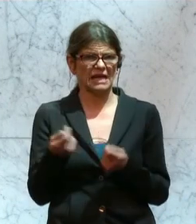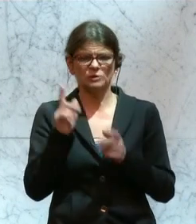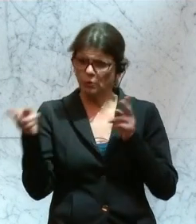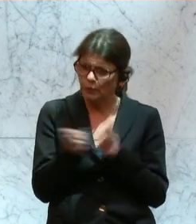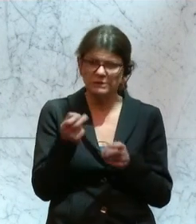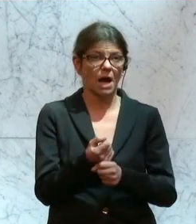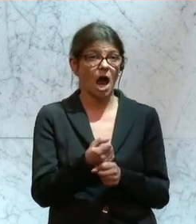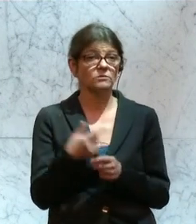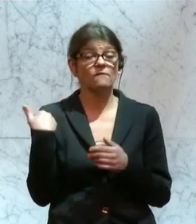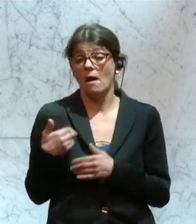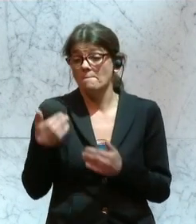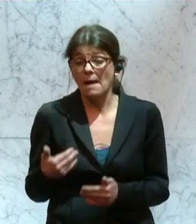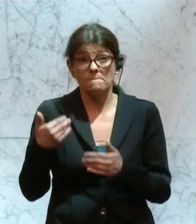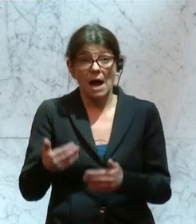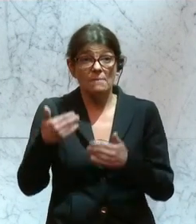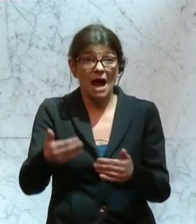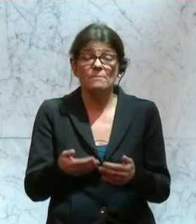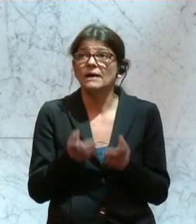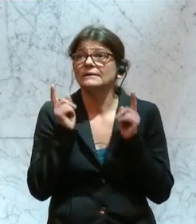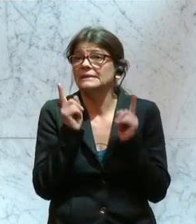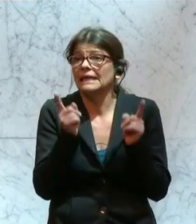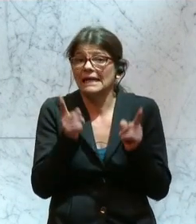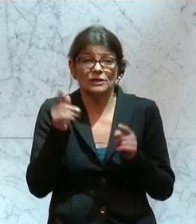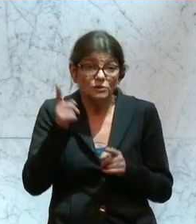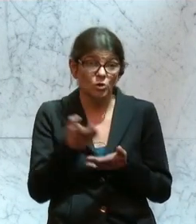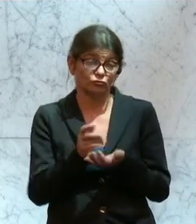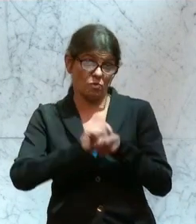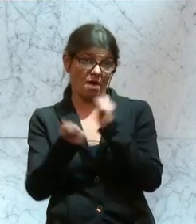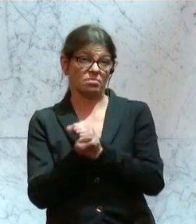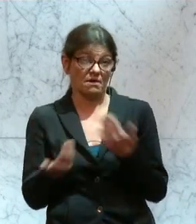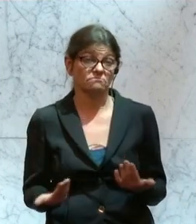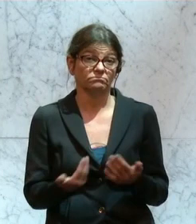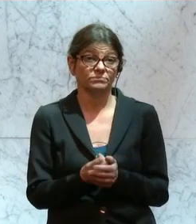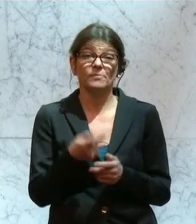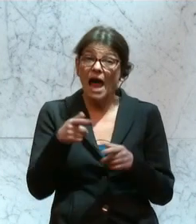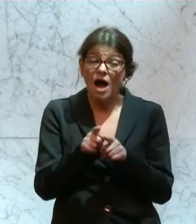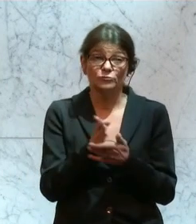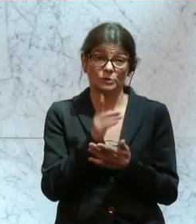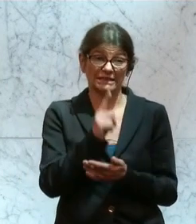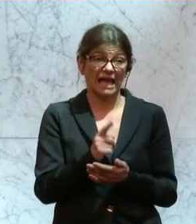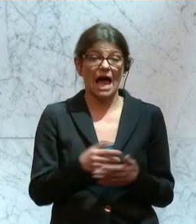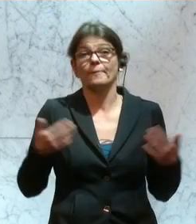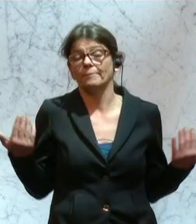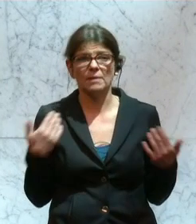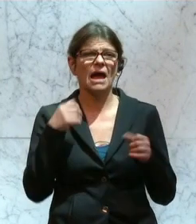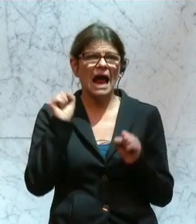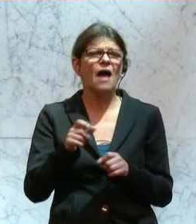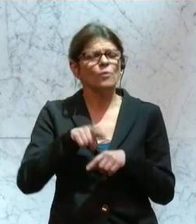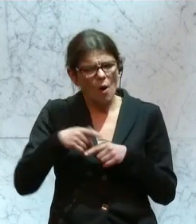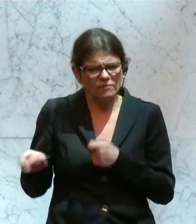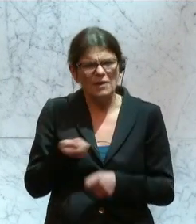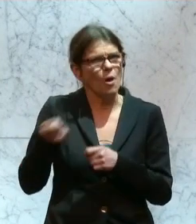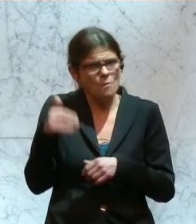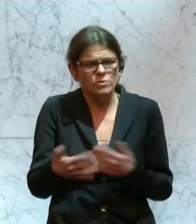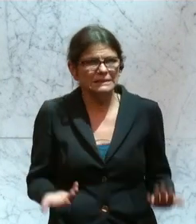all das wurde vertagt, obwohl es dringend Änderungen braucht. Und es wurde auch schon gesagt, aber man kann es nicht oft genug betonen,